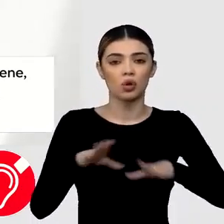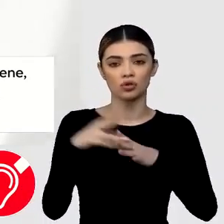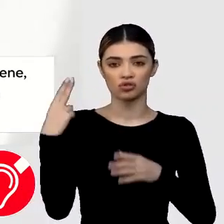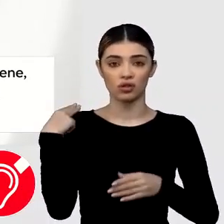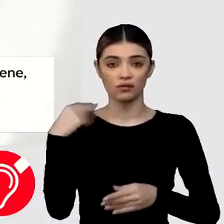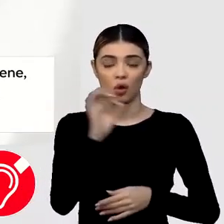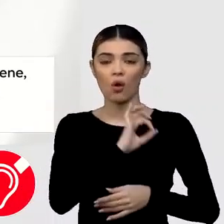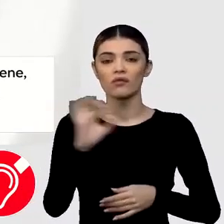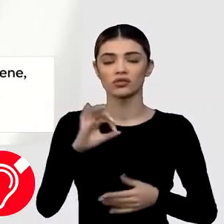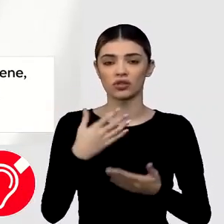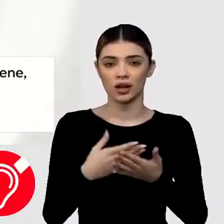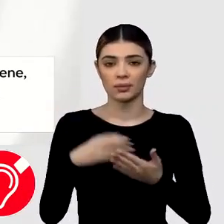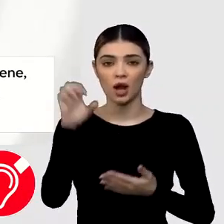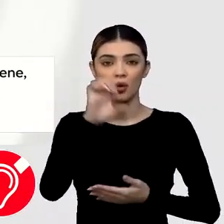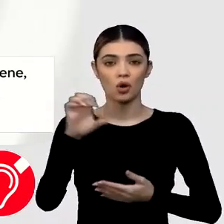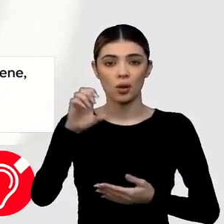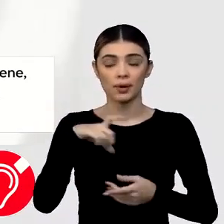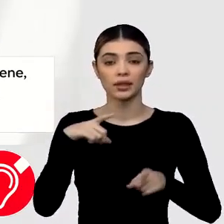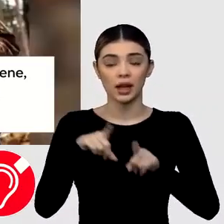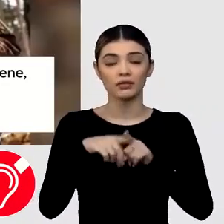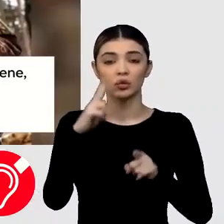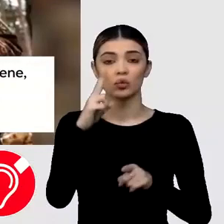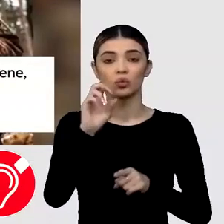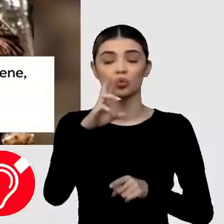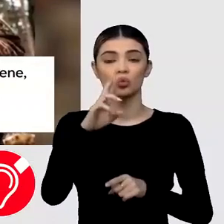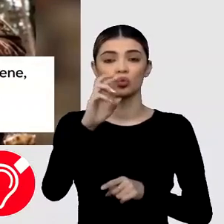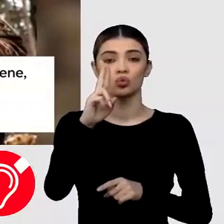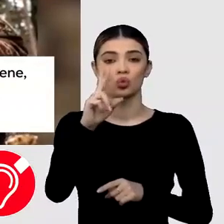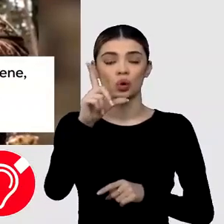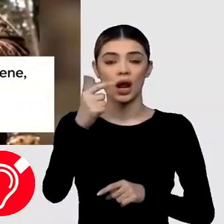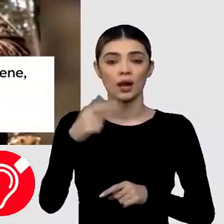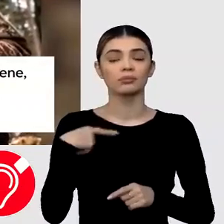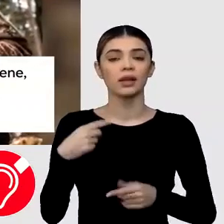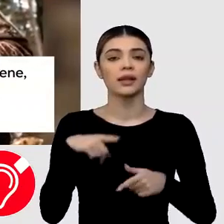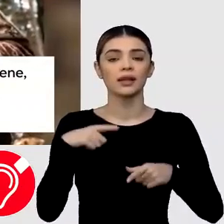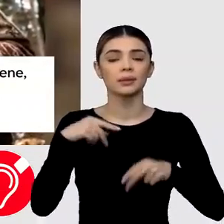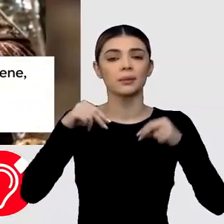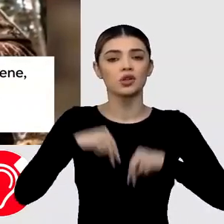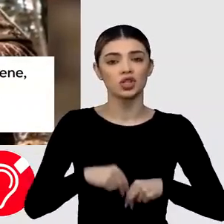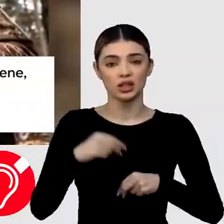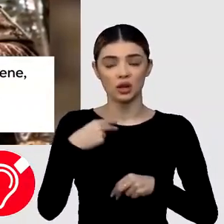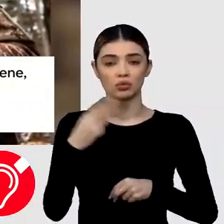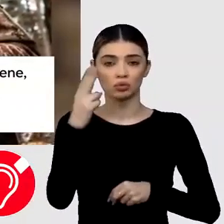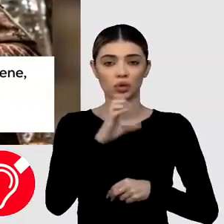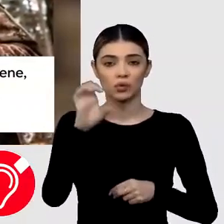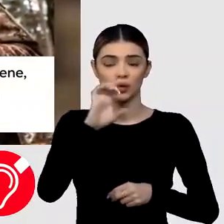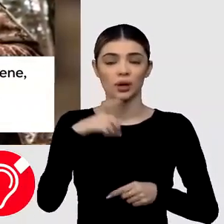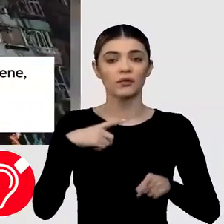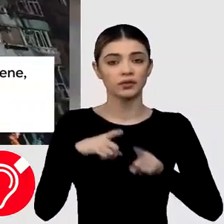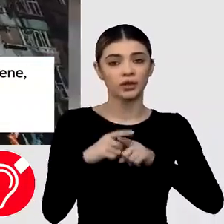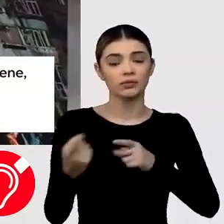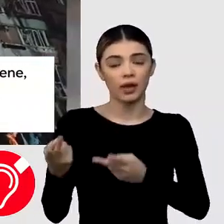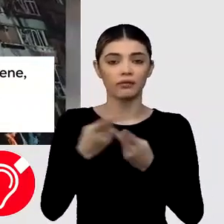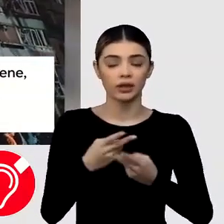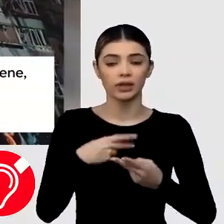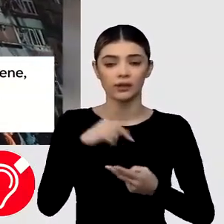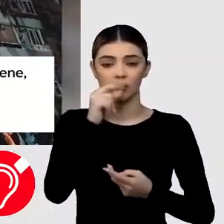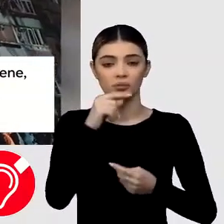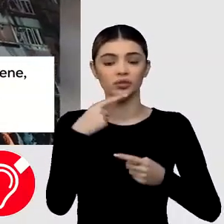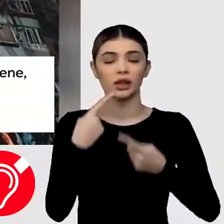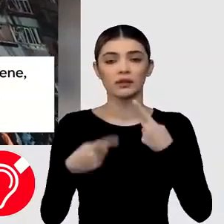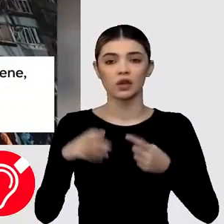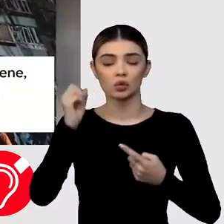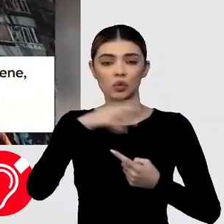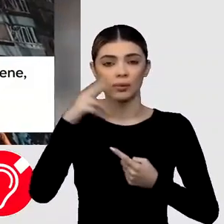președinta Comisiei Europene, Ursula Vandelaian, însoțită de foarte mulți comisari